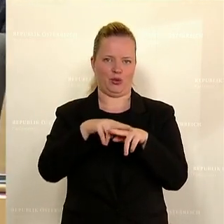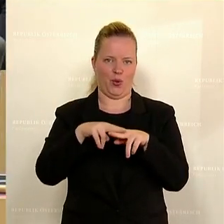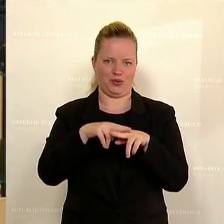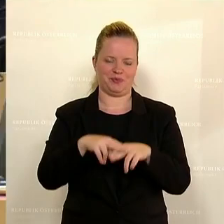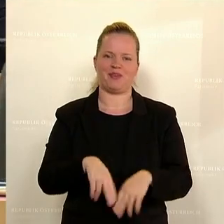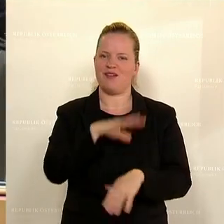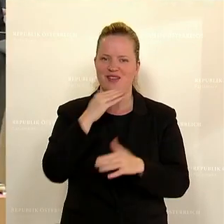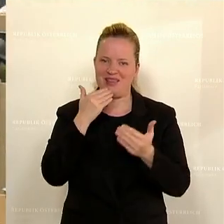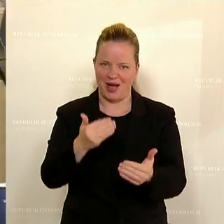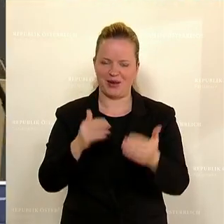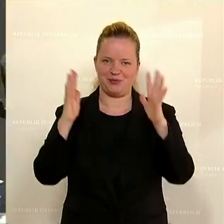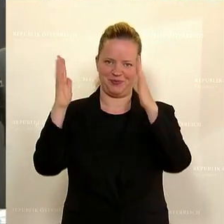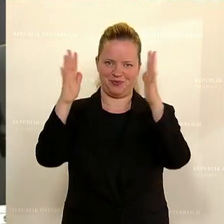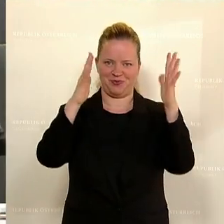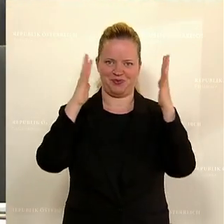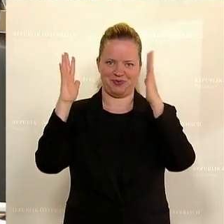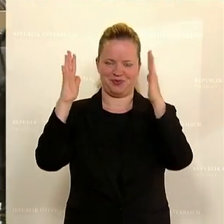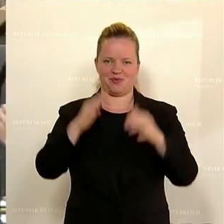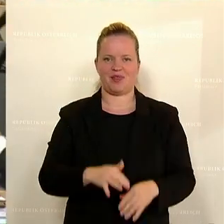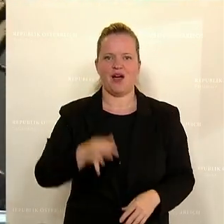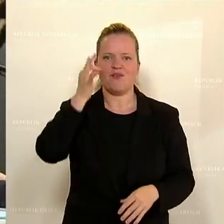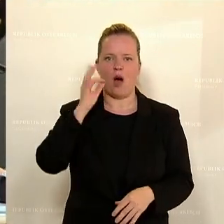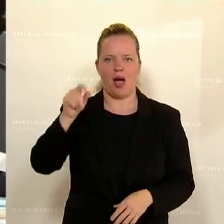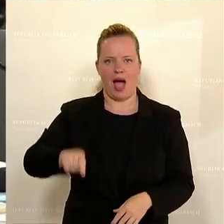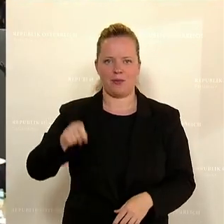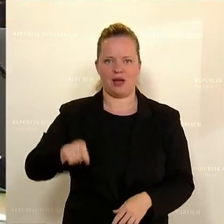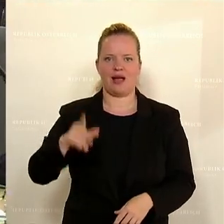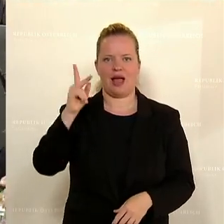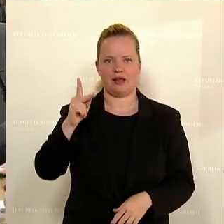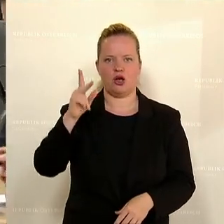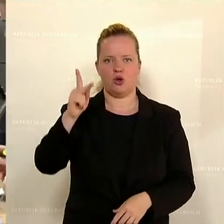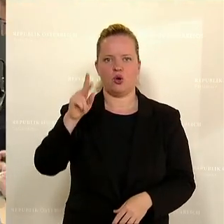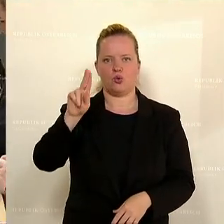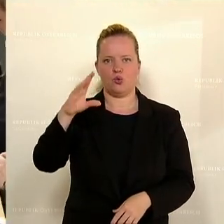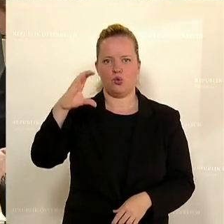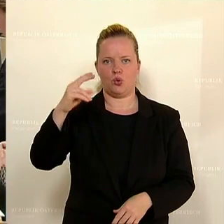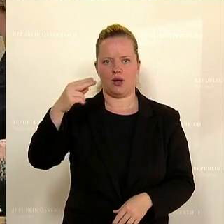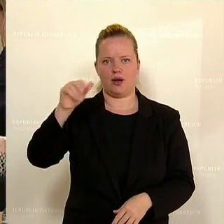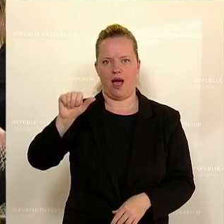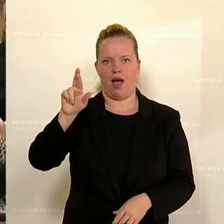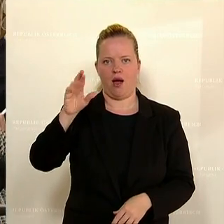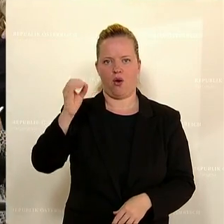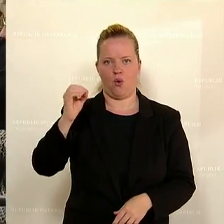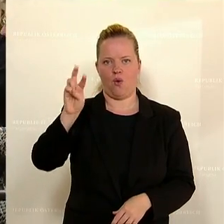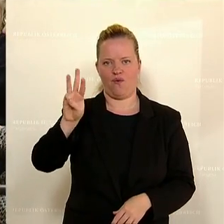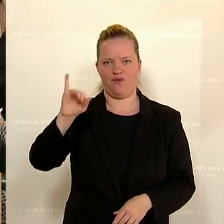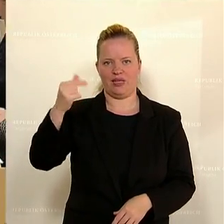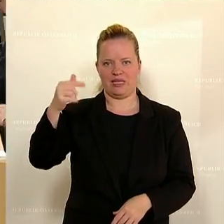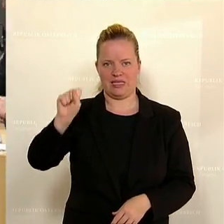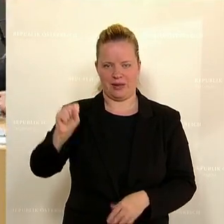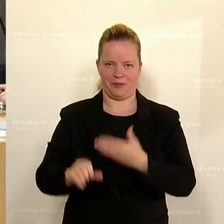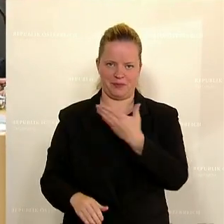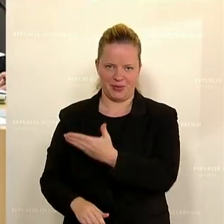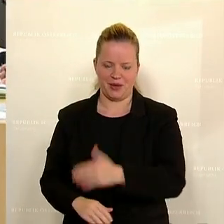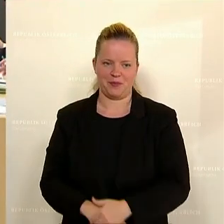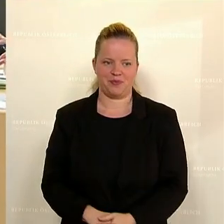Sibylle Hamann von den Grünen war da, sie ist Bildungssprecherin. Meine Damen und Herren, wir sind mitten in der Debatte zum Bundesfinanzrahmengesetz